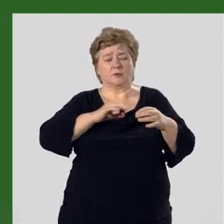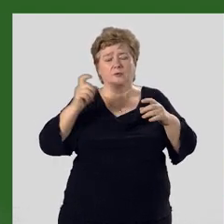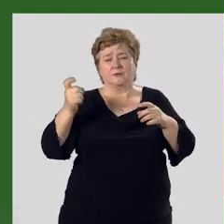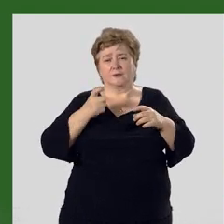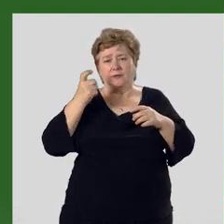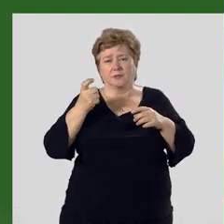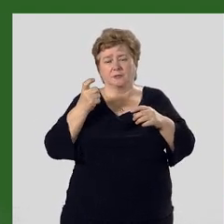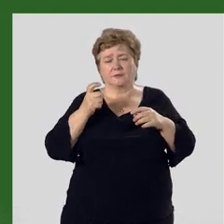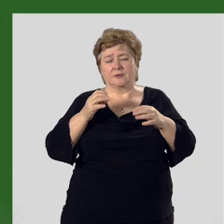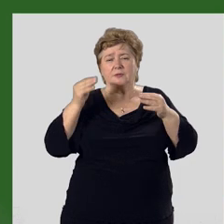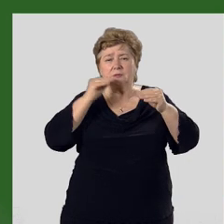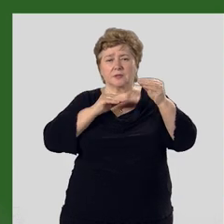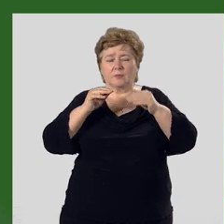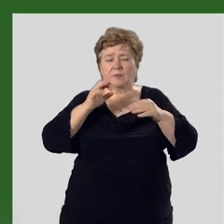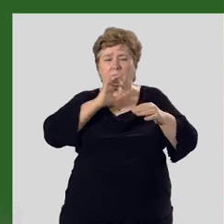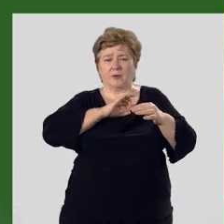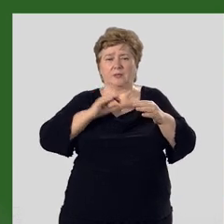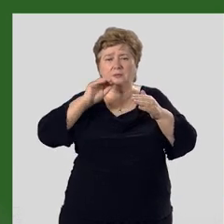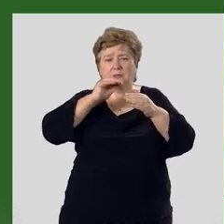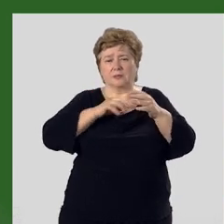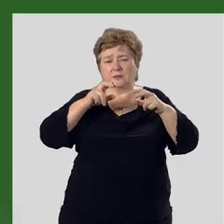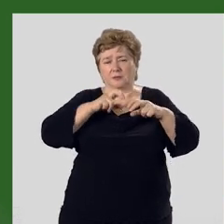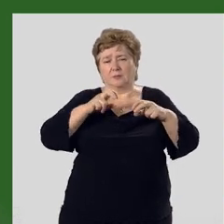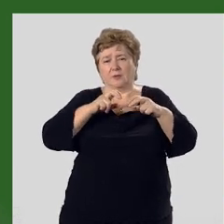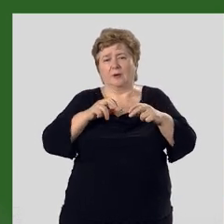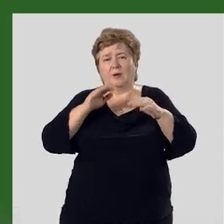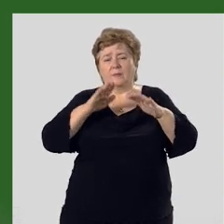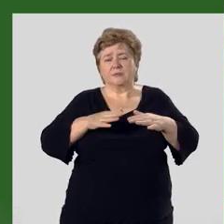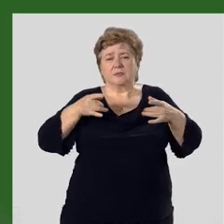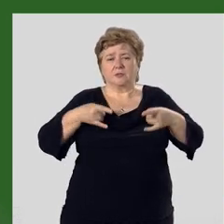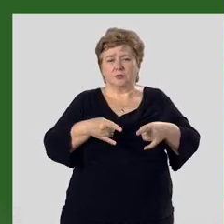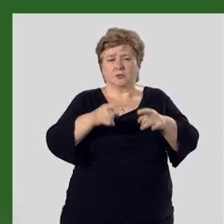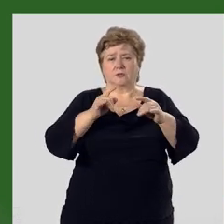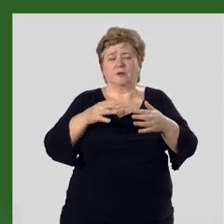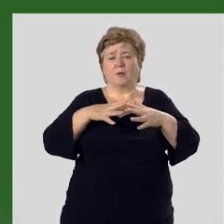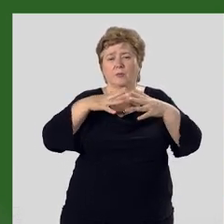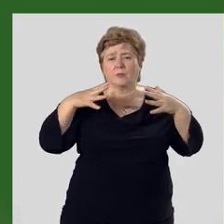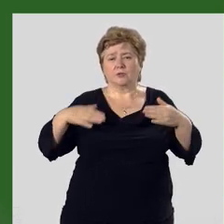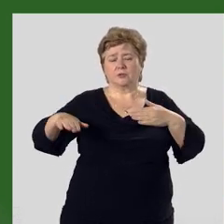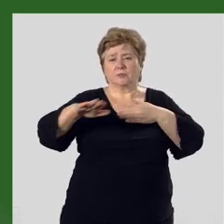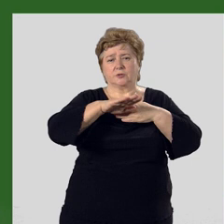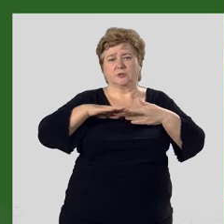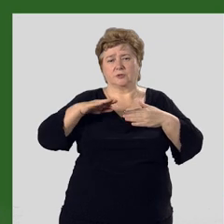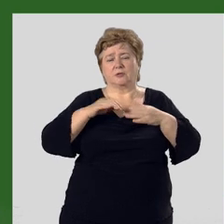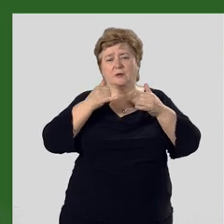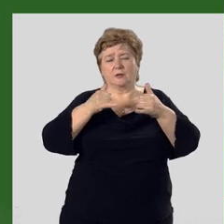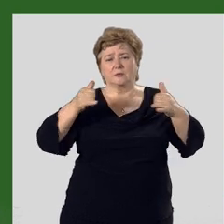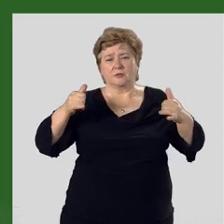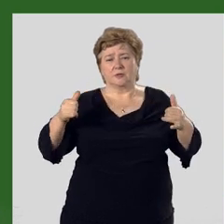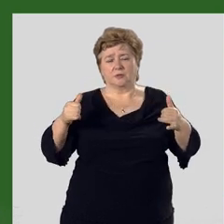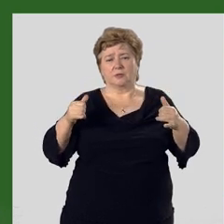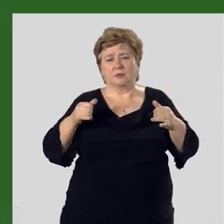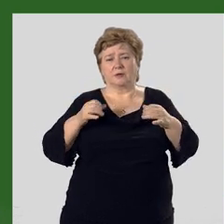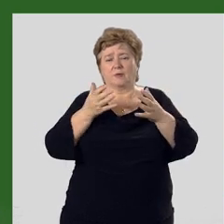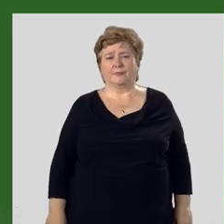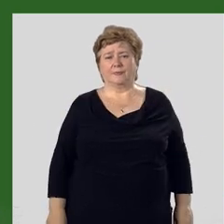хозяйстве. Скопление полезных ископаемых образует месторождение, а при больших площадях – распространение.